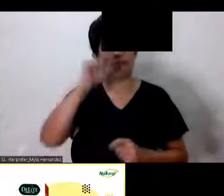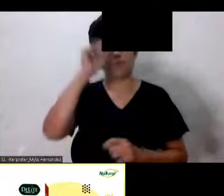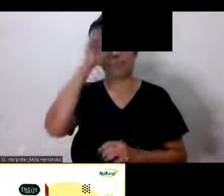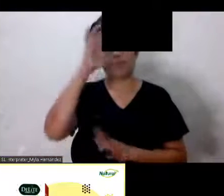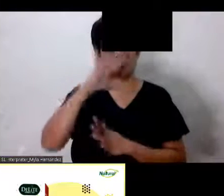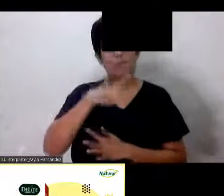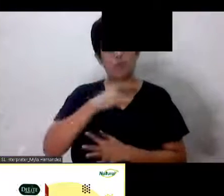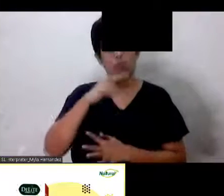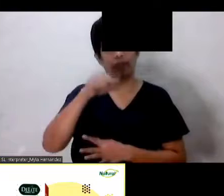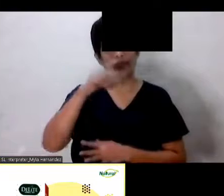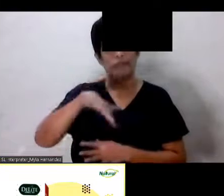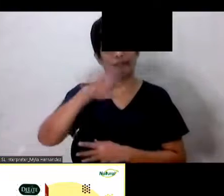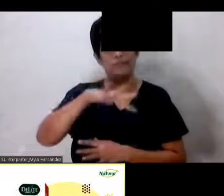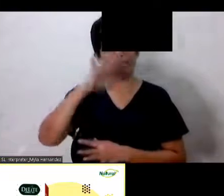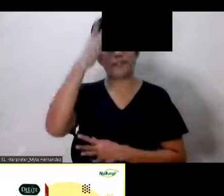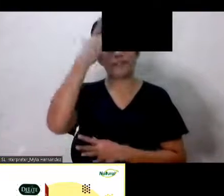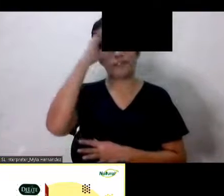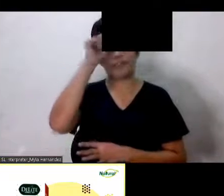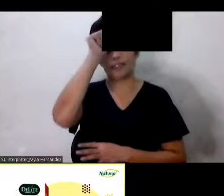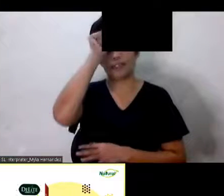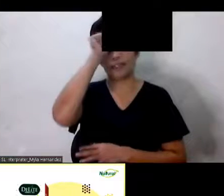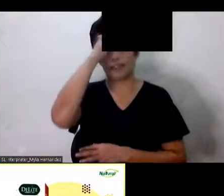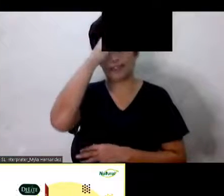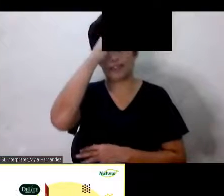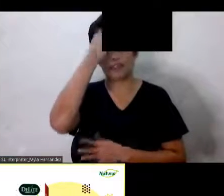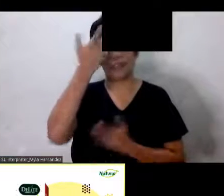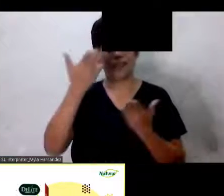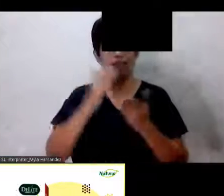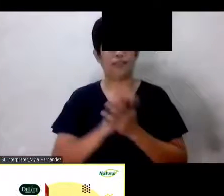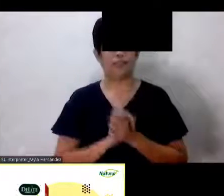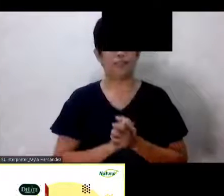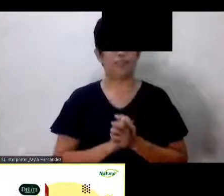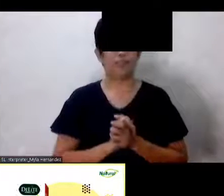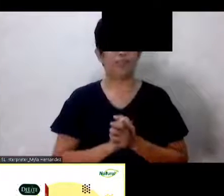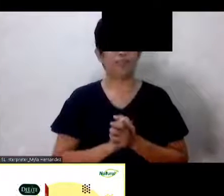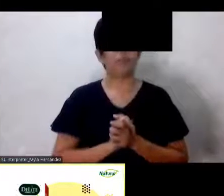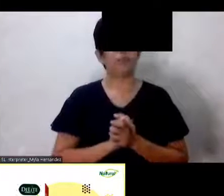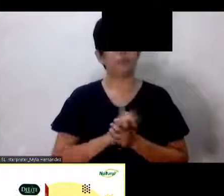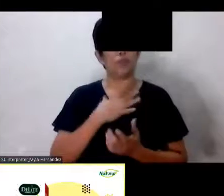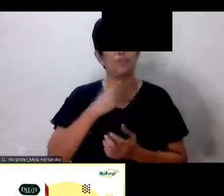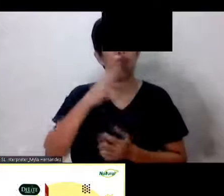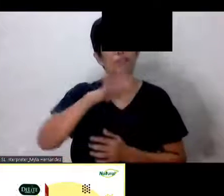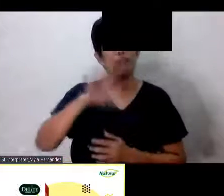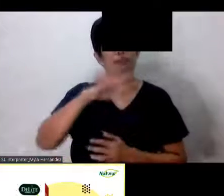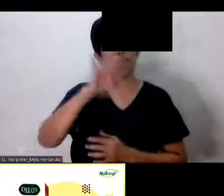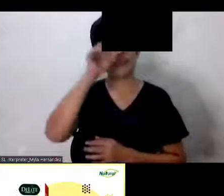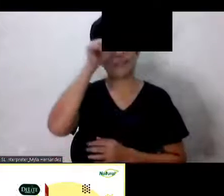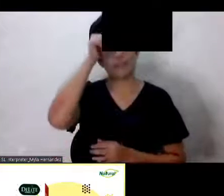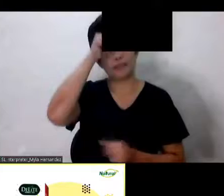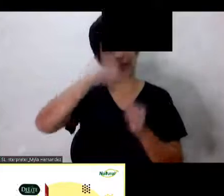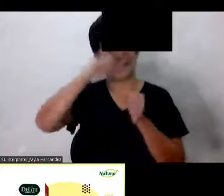wala na sila sa piling natin Gusto nilang Matandaan natin lahat ng mga magagandang na gawa nila Okay